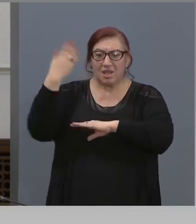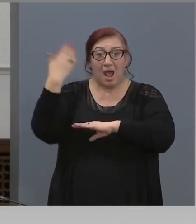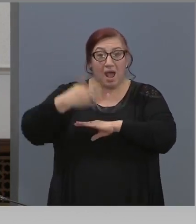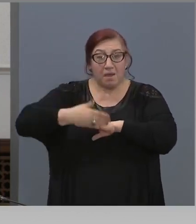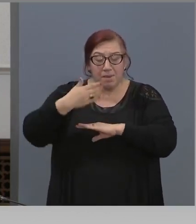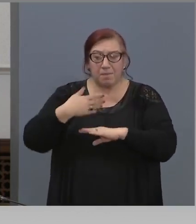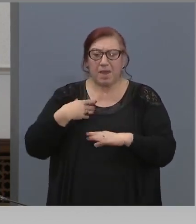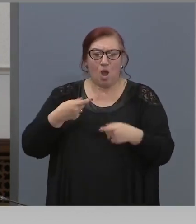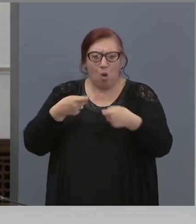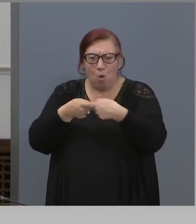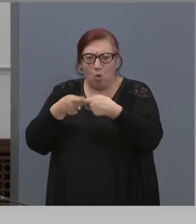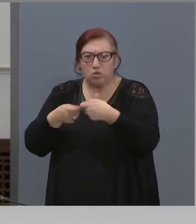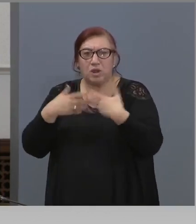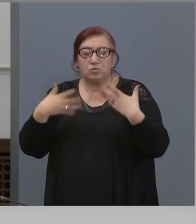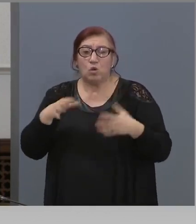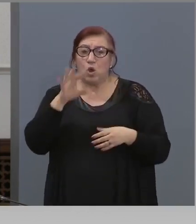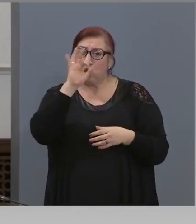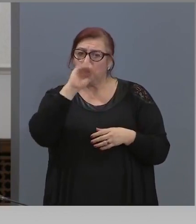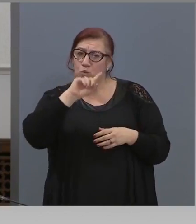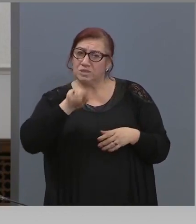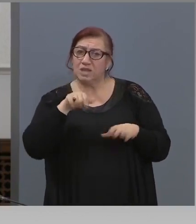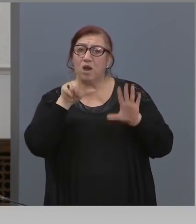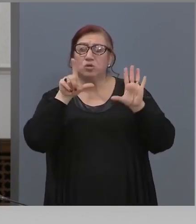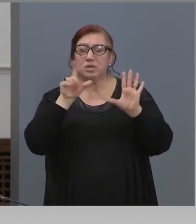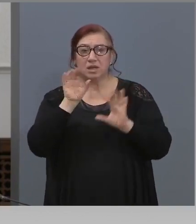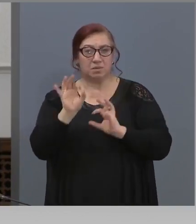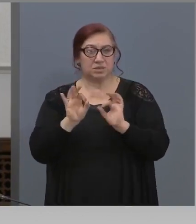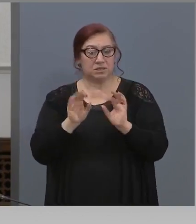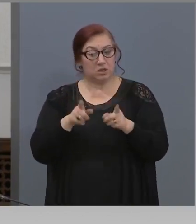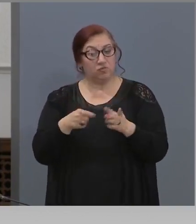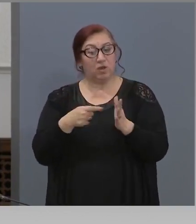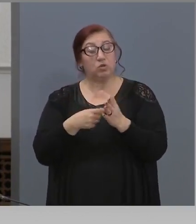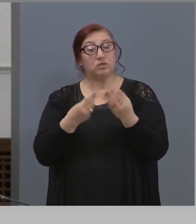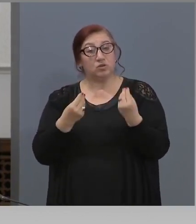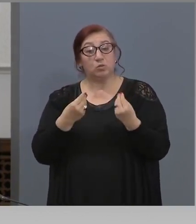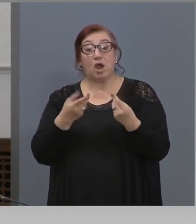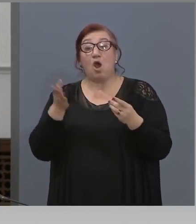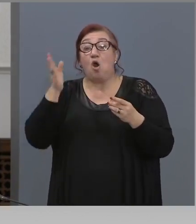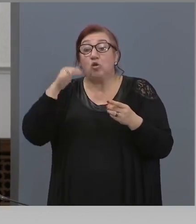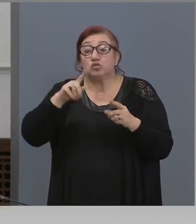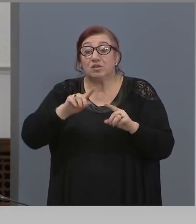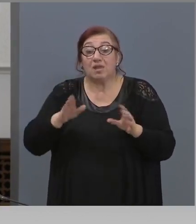,7% заразени. Ние не сме почнали епидемията.